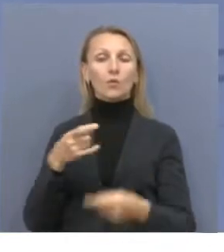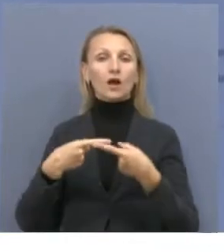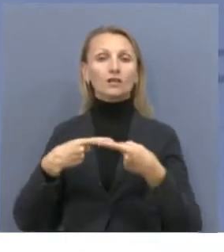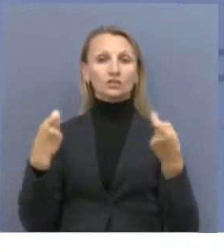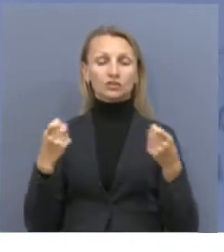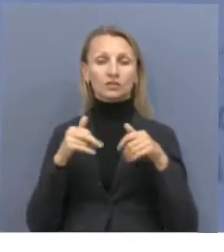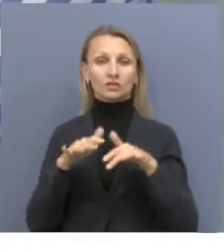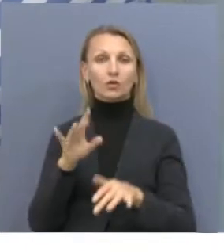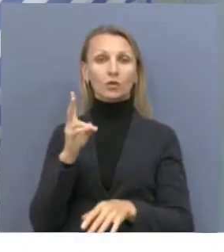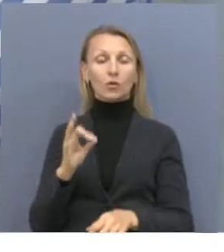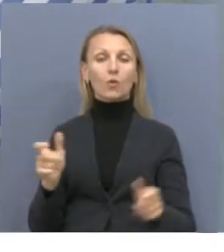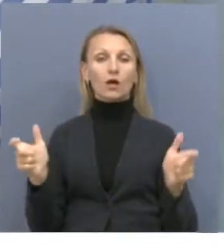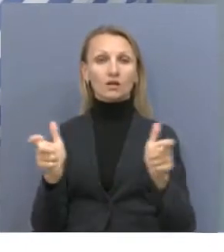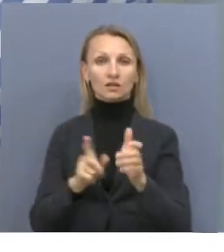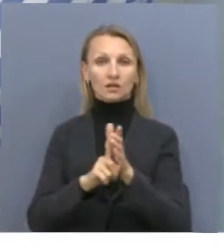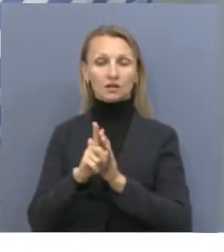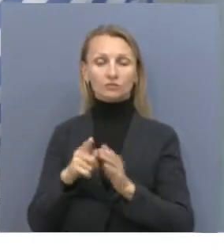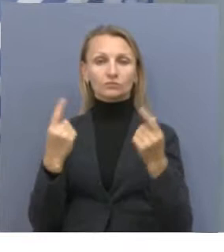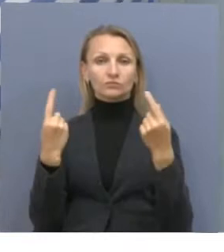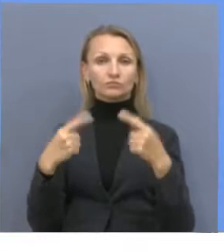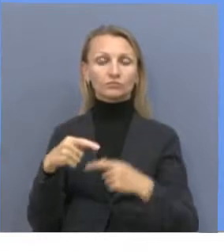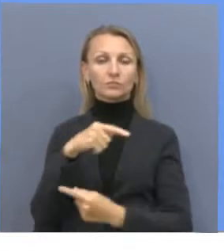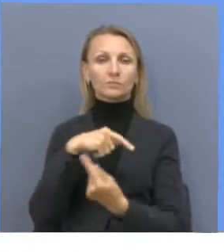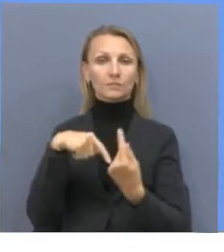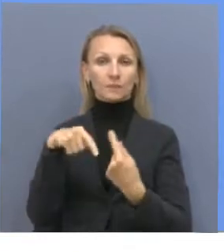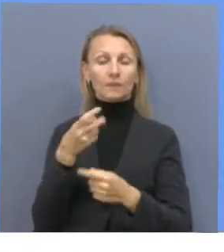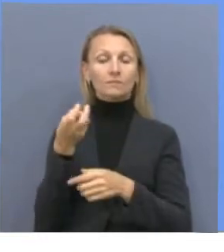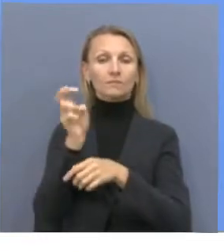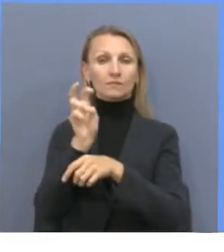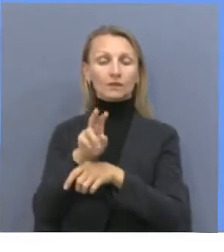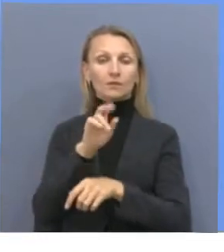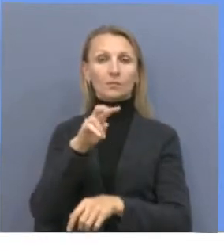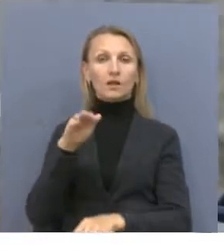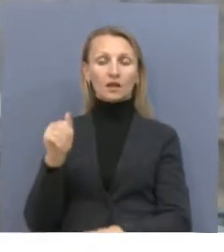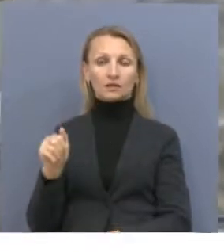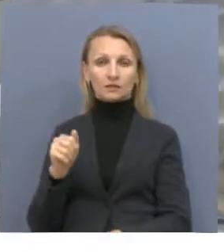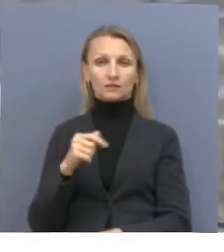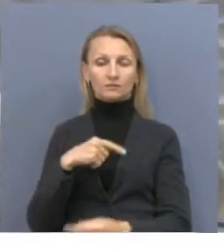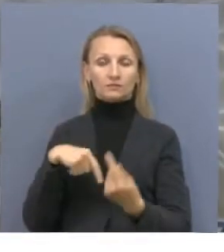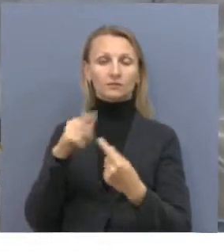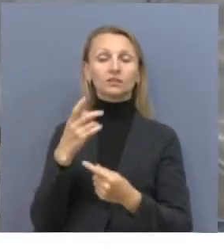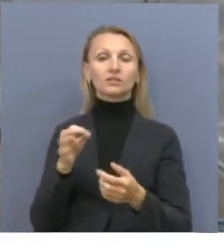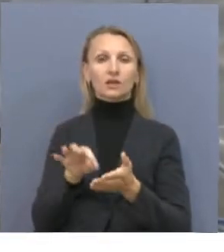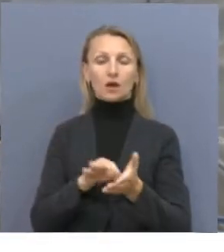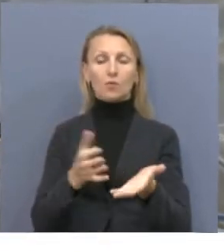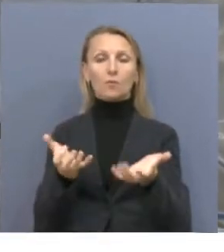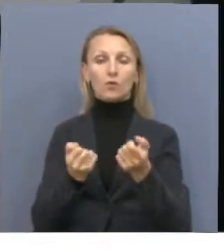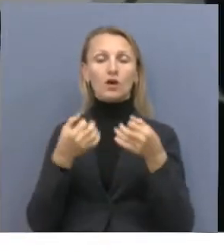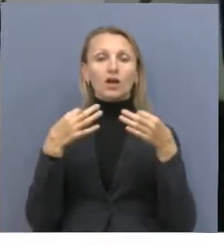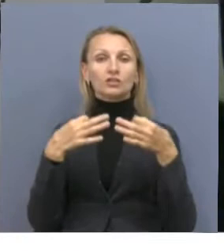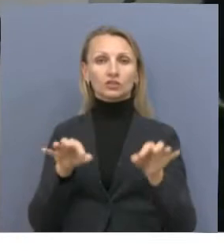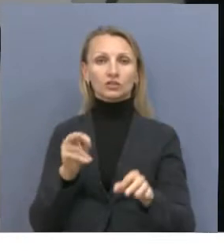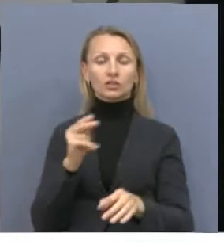карантин повлиял на бизнес. Женщина обратилась в палату предпринимателей от Амекина и сразу получила разрешение на возобновление работы через